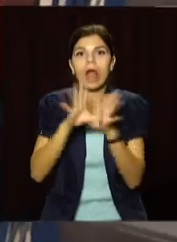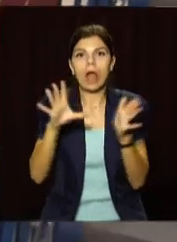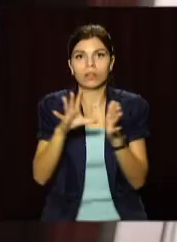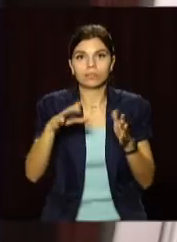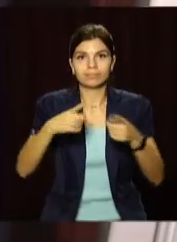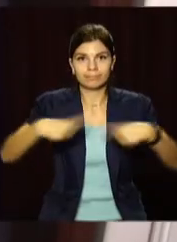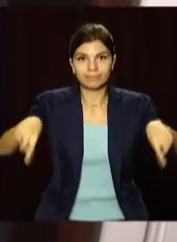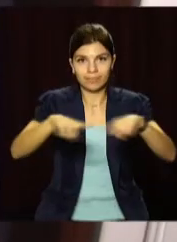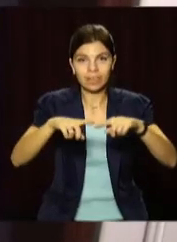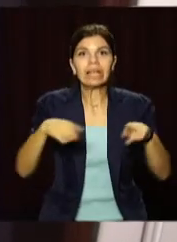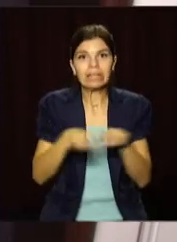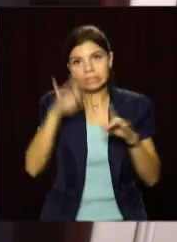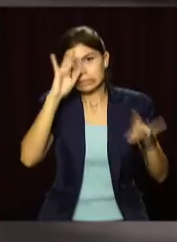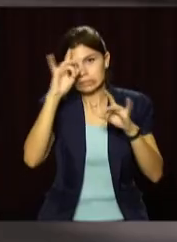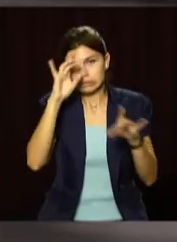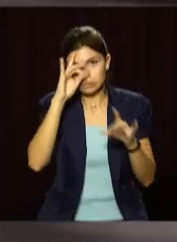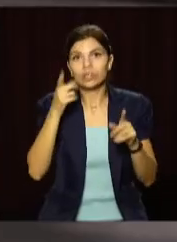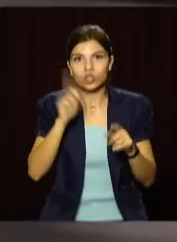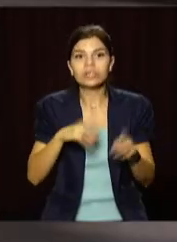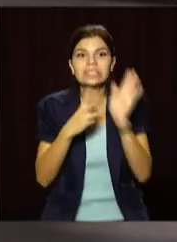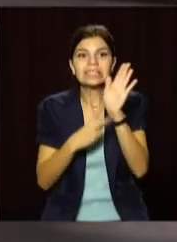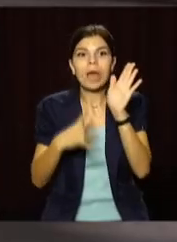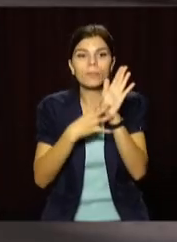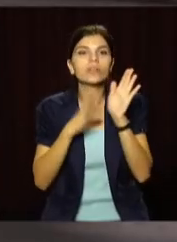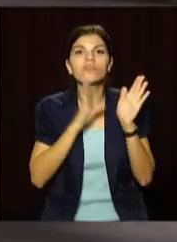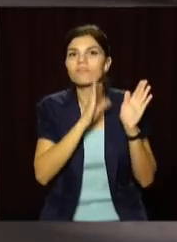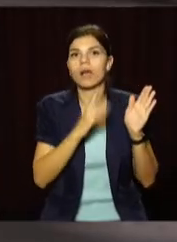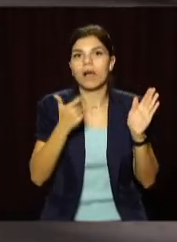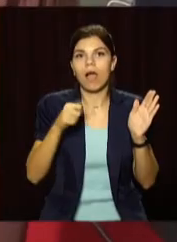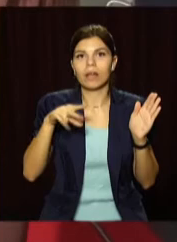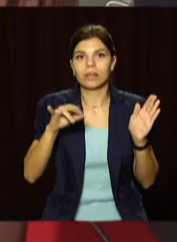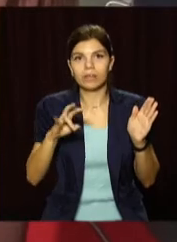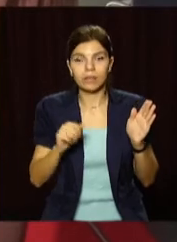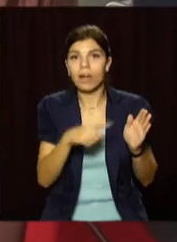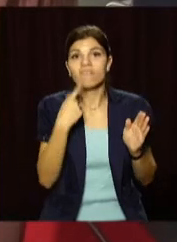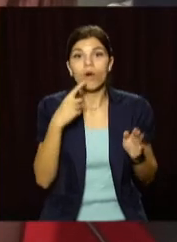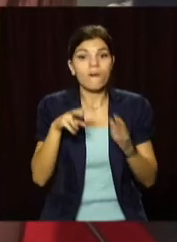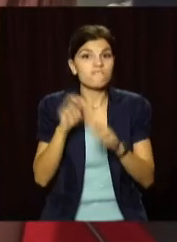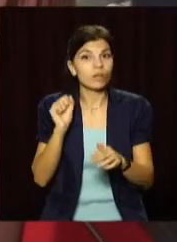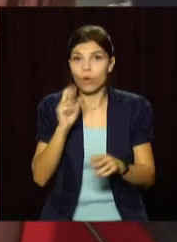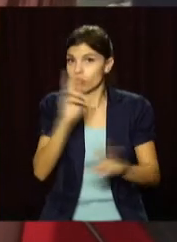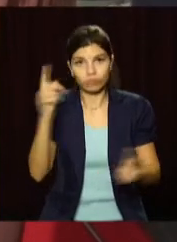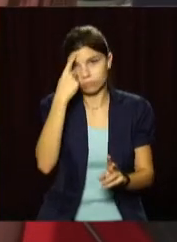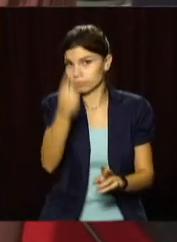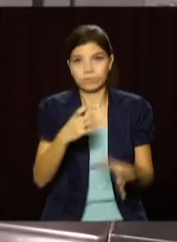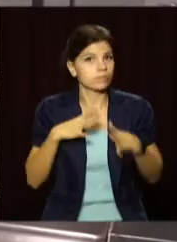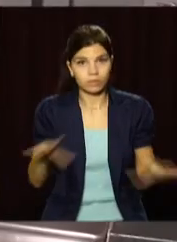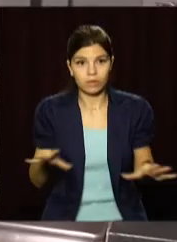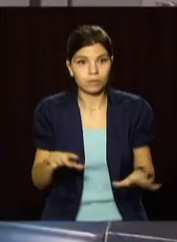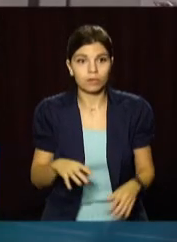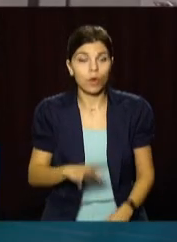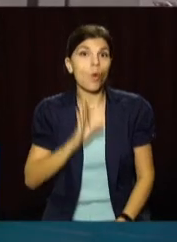електроплиток. Так виходила із ситуації і 79-річна Галина Васильівна. Каже, про відключення ніхто не попереджав.